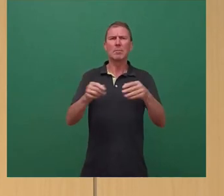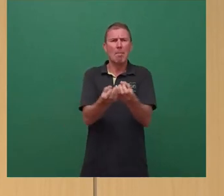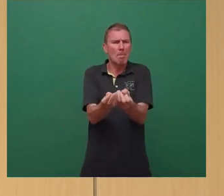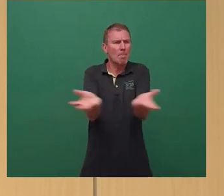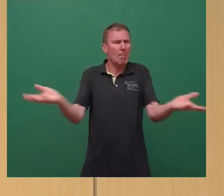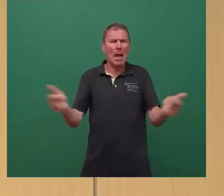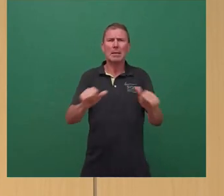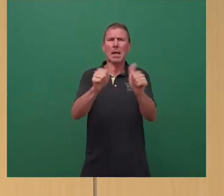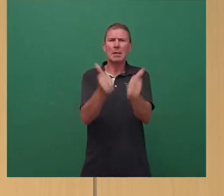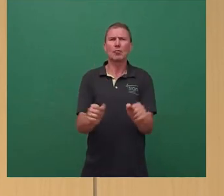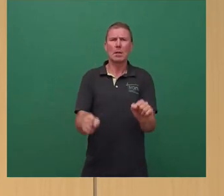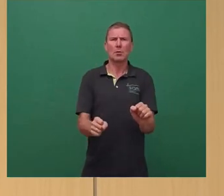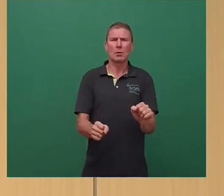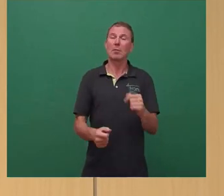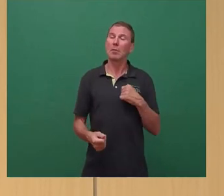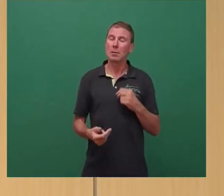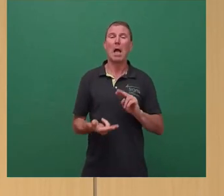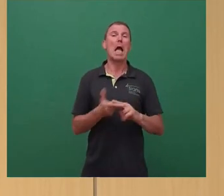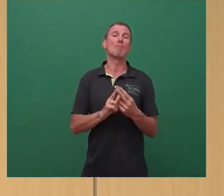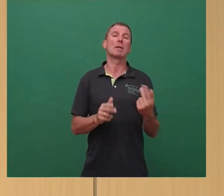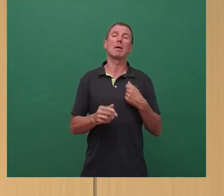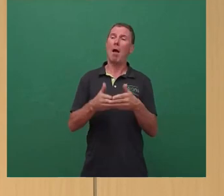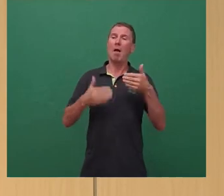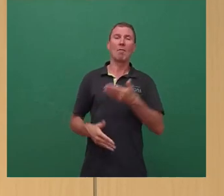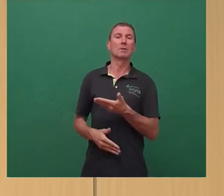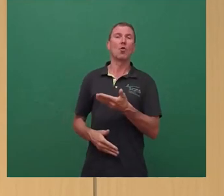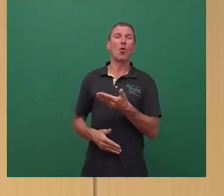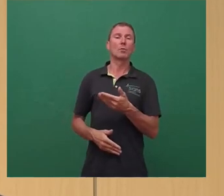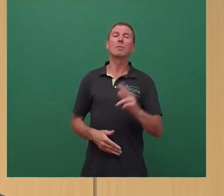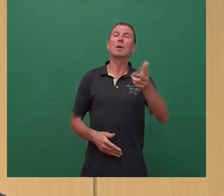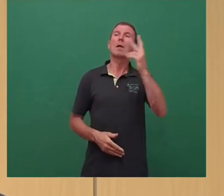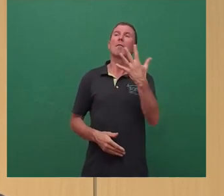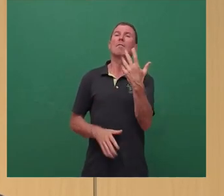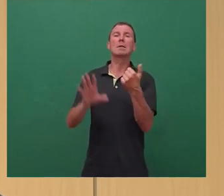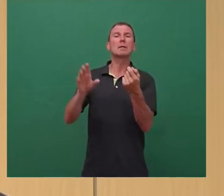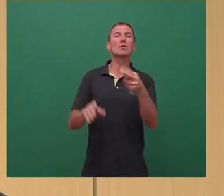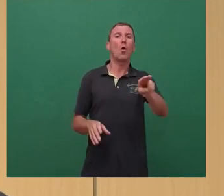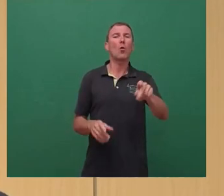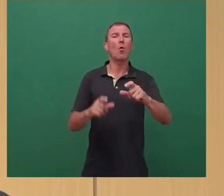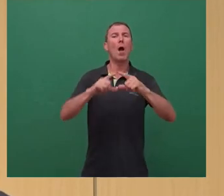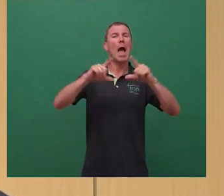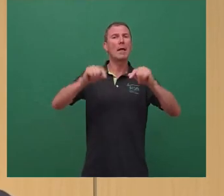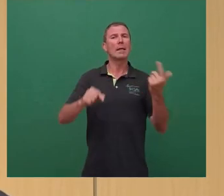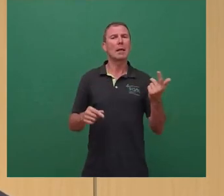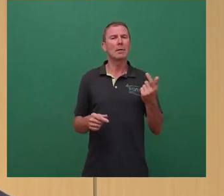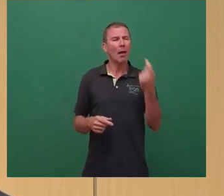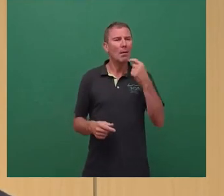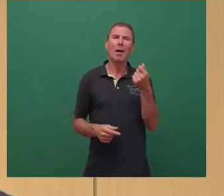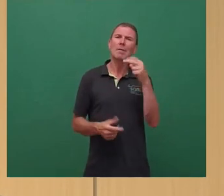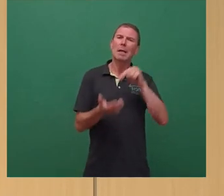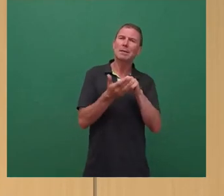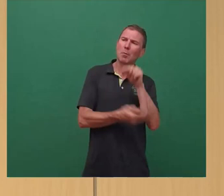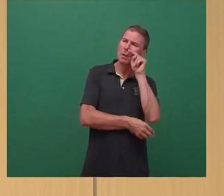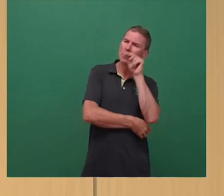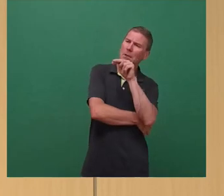als Mitglied einer Fraktion, die zum Beispiel solchen Aspekten wie dem 365-Euro-Ticket eben auch aus finanzpolitischen Erwägungen immer sehr kritisch